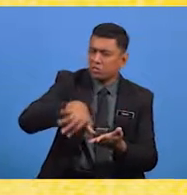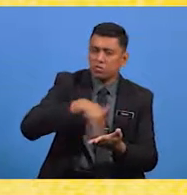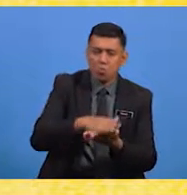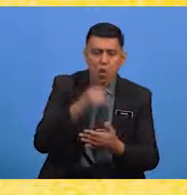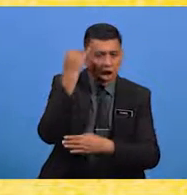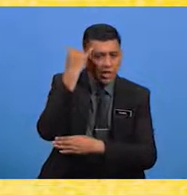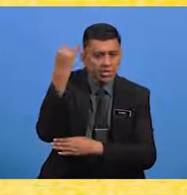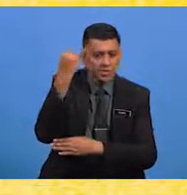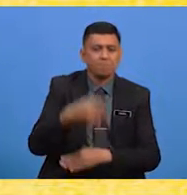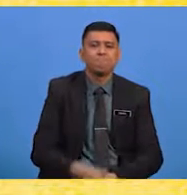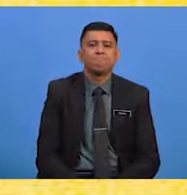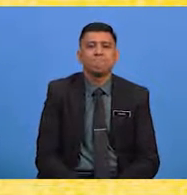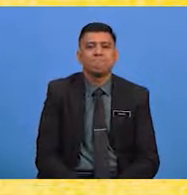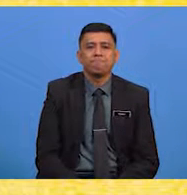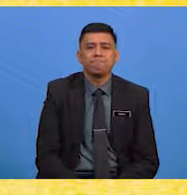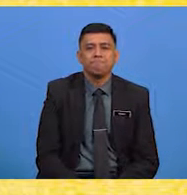idea